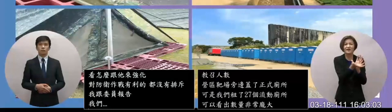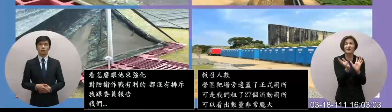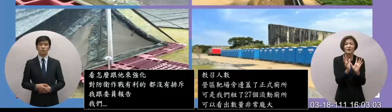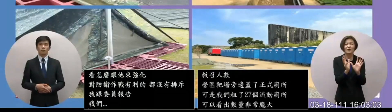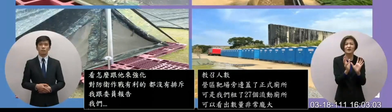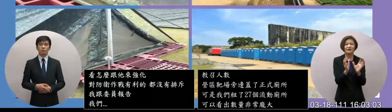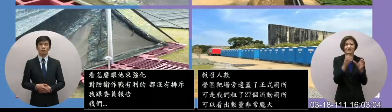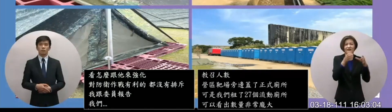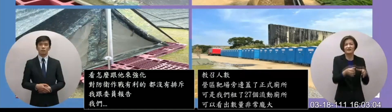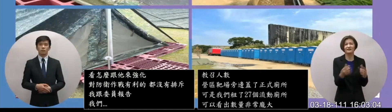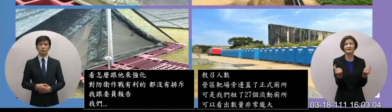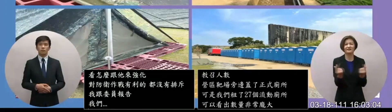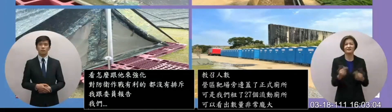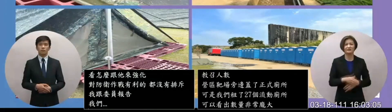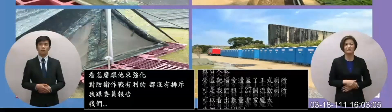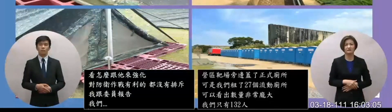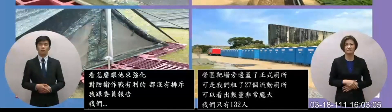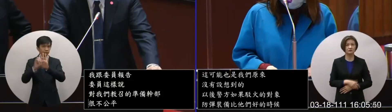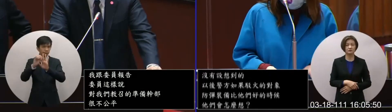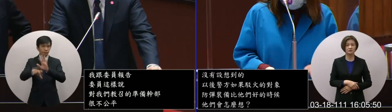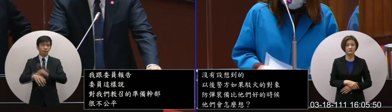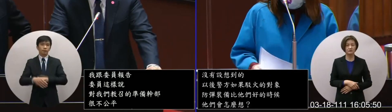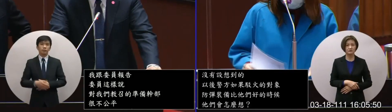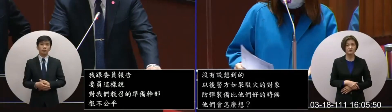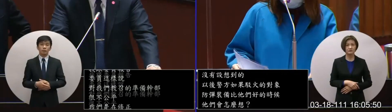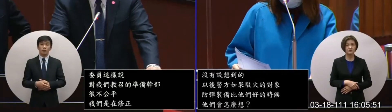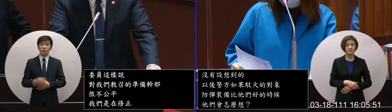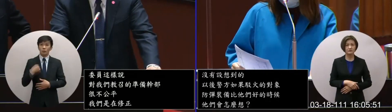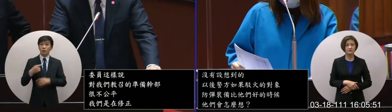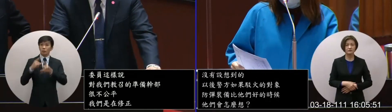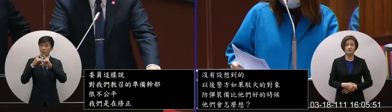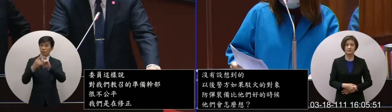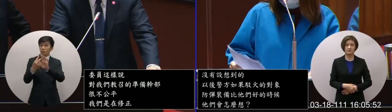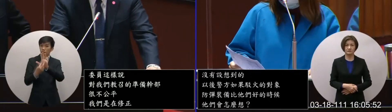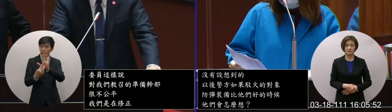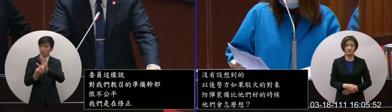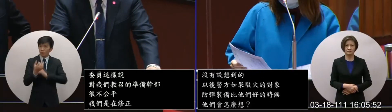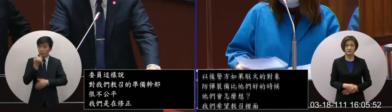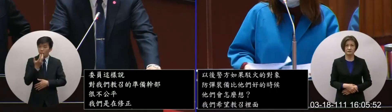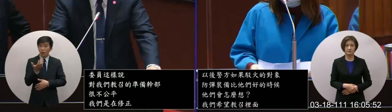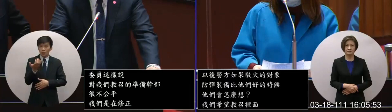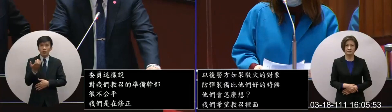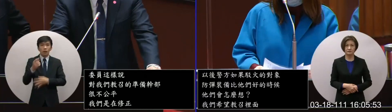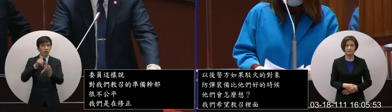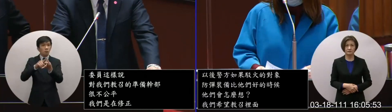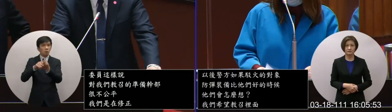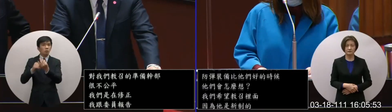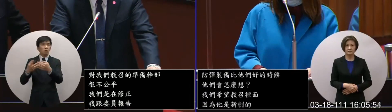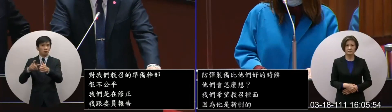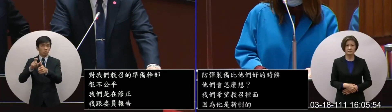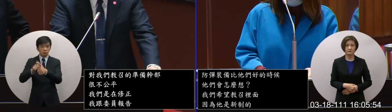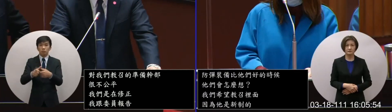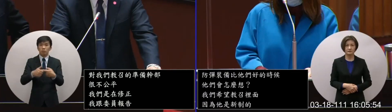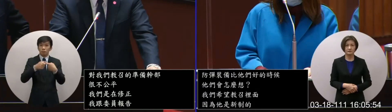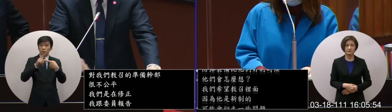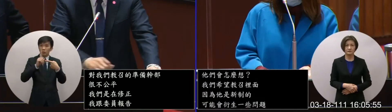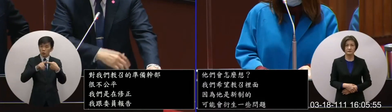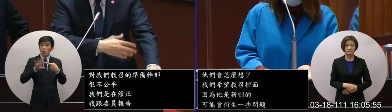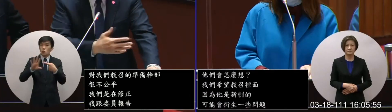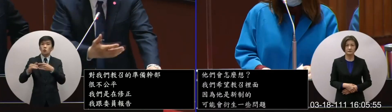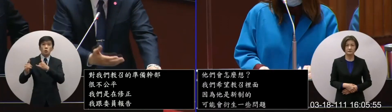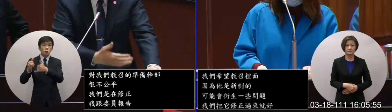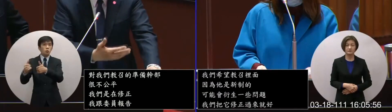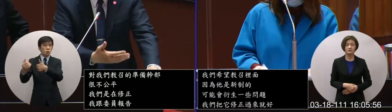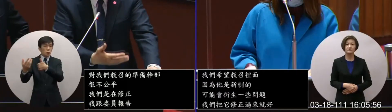那种规模我们要的是这样吗请说我回应一下主任刚刚讲的几个问题好不好第一个讲说有人反应